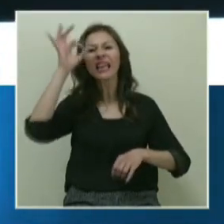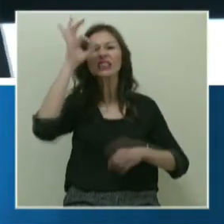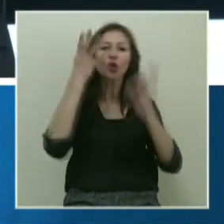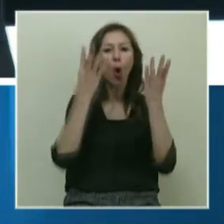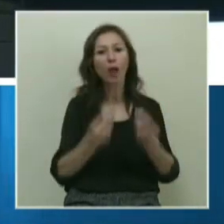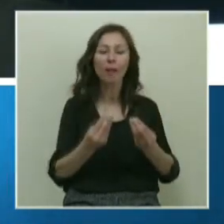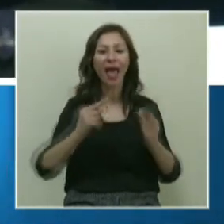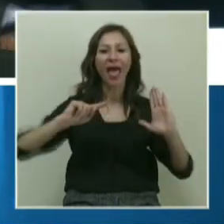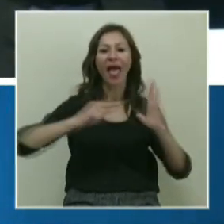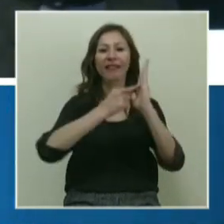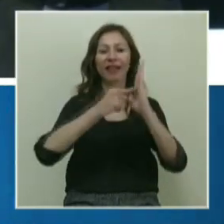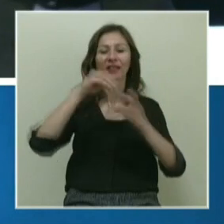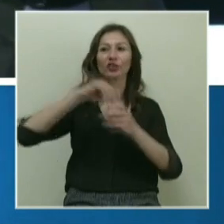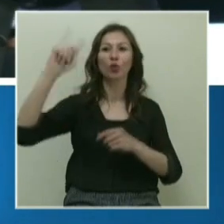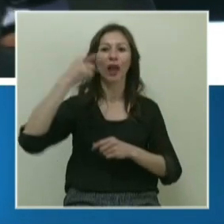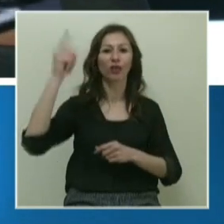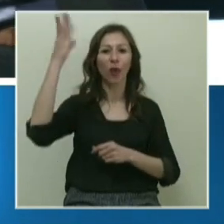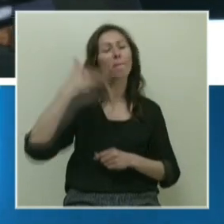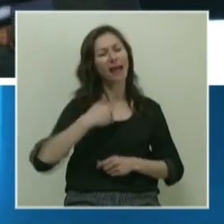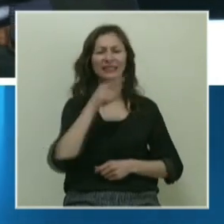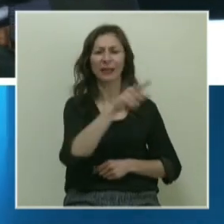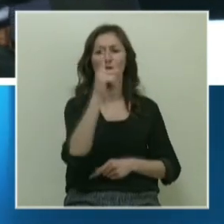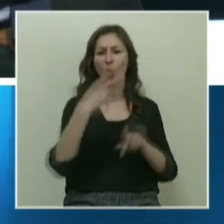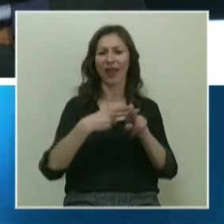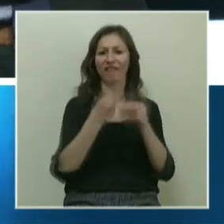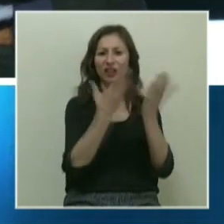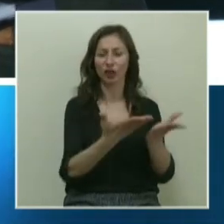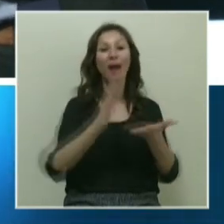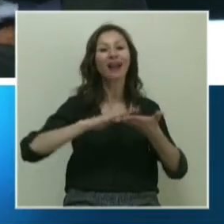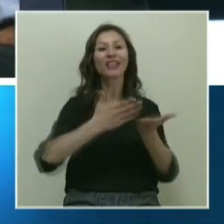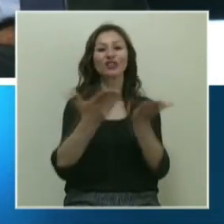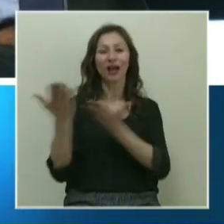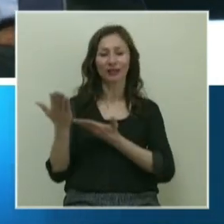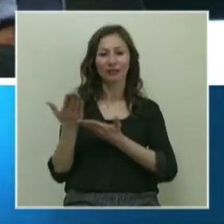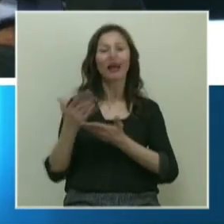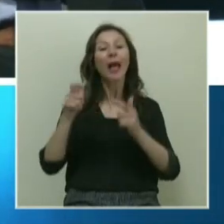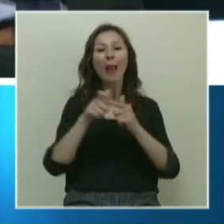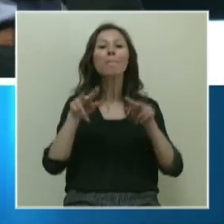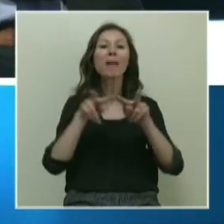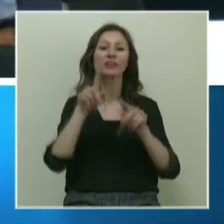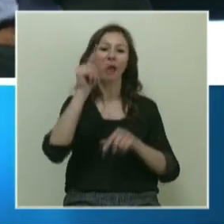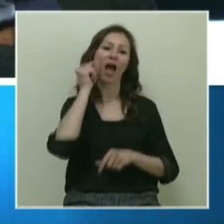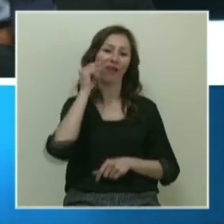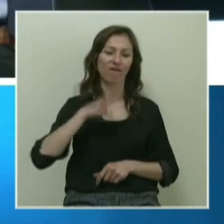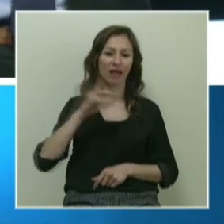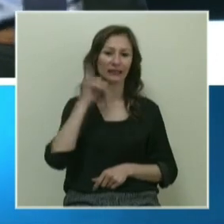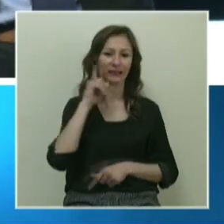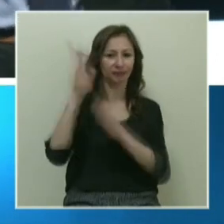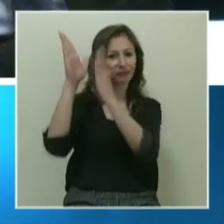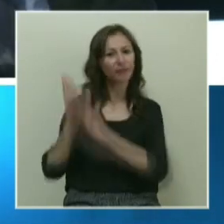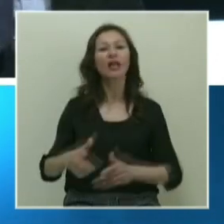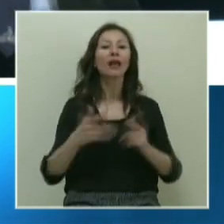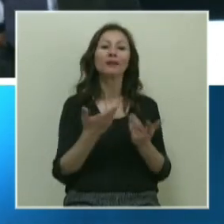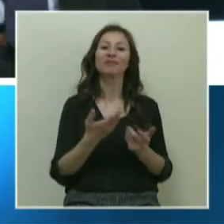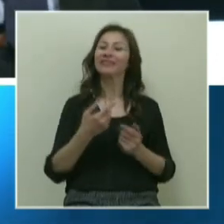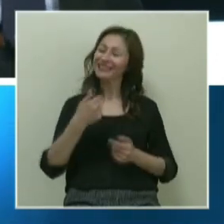hedefleyenler tarafından yönetiliyor. Ben size bir örnek vereceğim. Arkadaşlar Elon Musk diye bir adam var. Dese ki ya Emin Çapa sen